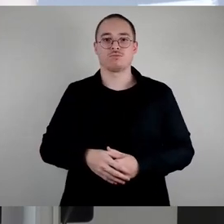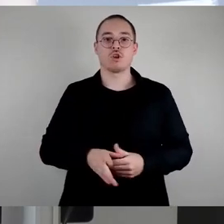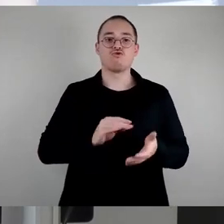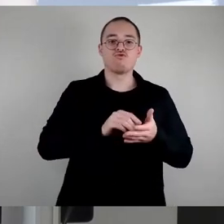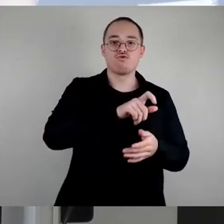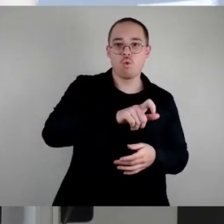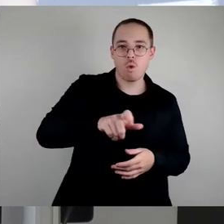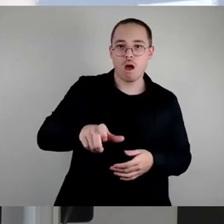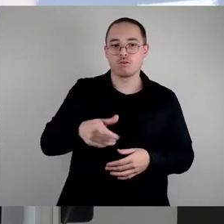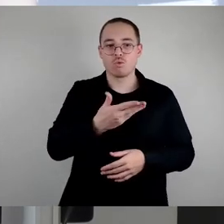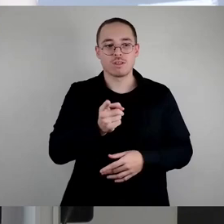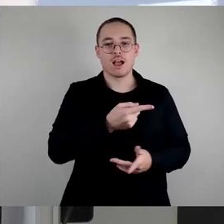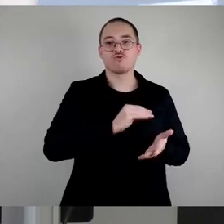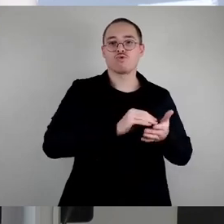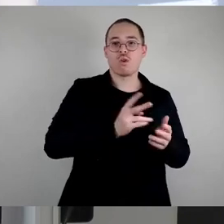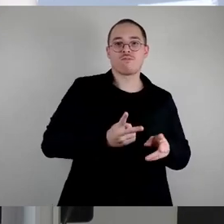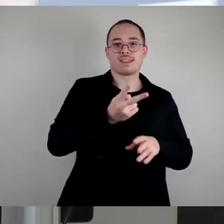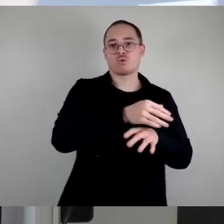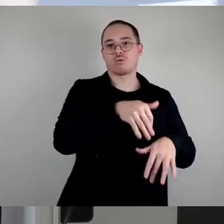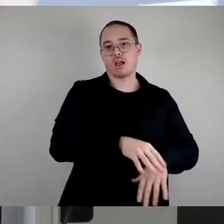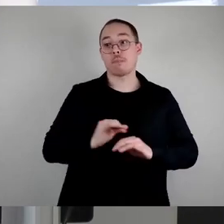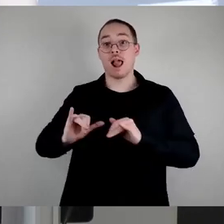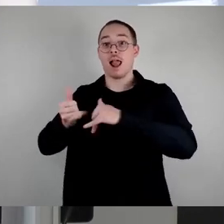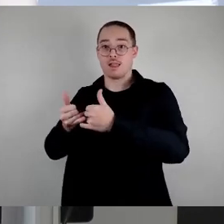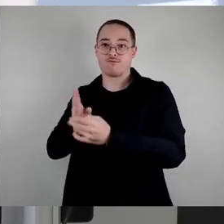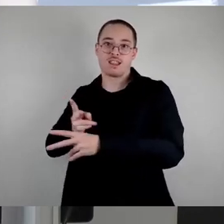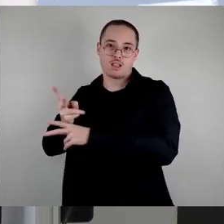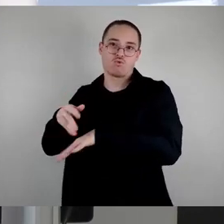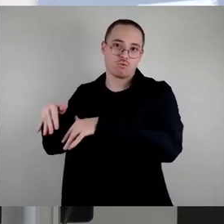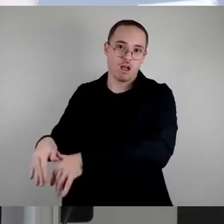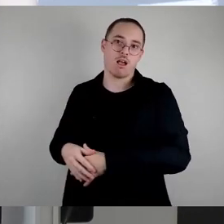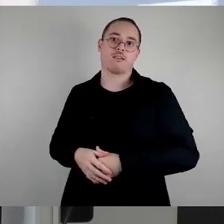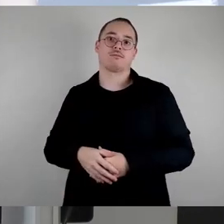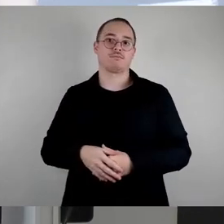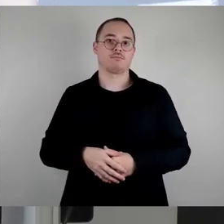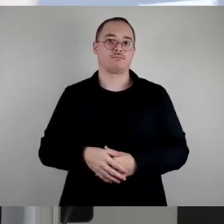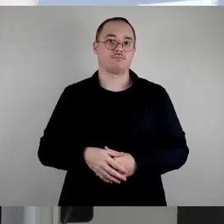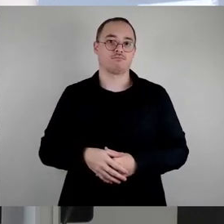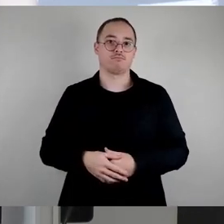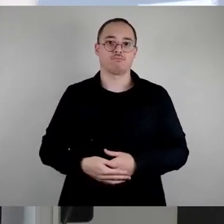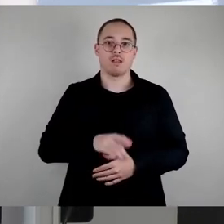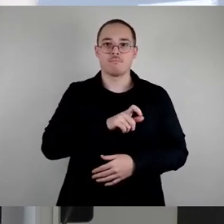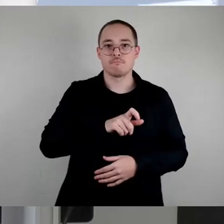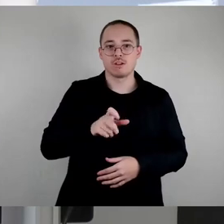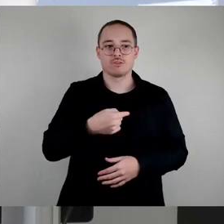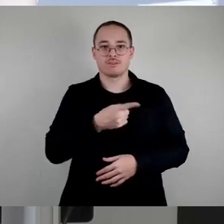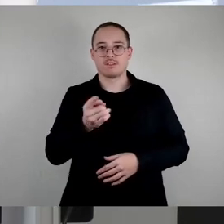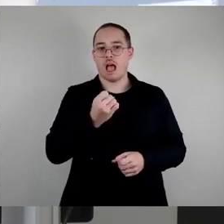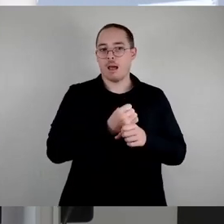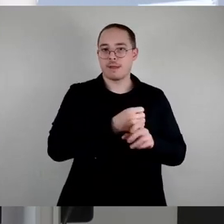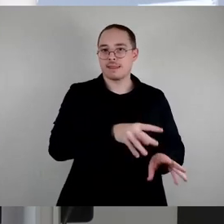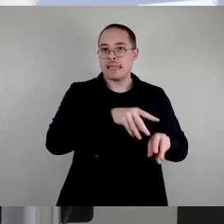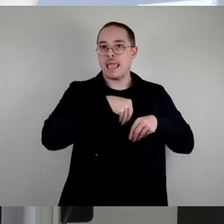Schülervertretungen, Eltern haben Elternvertretungen. Menschen, die ihre Rolle als Arbeitnehmer haben